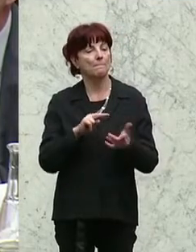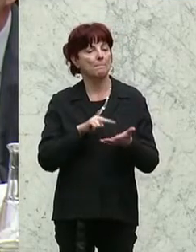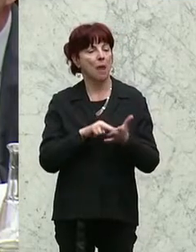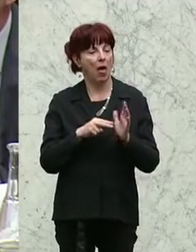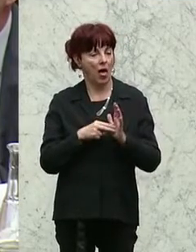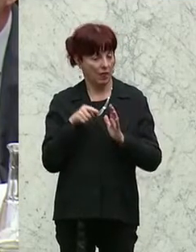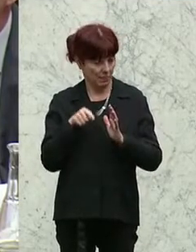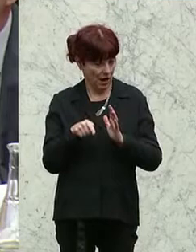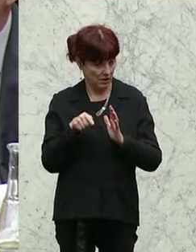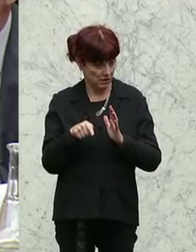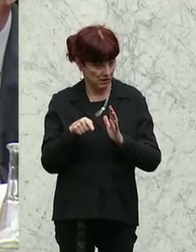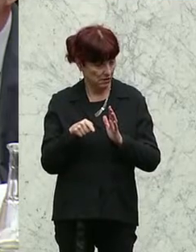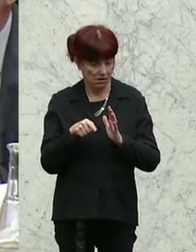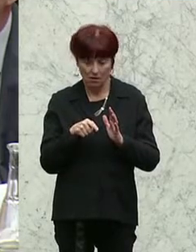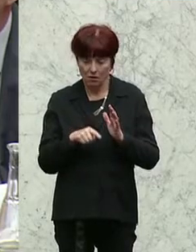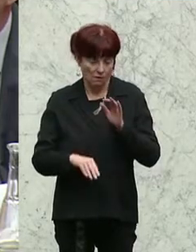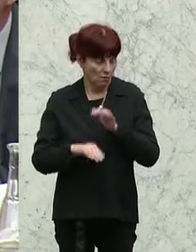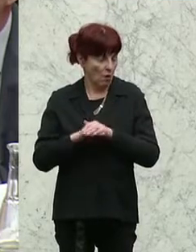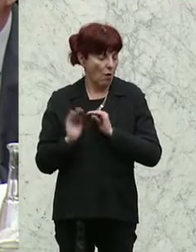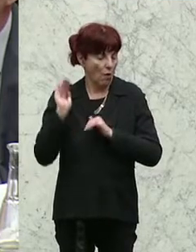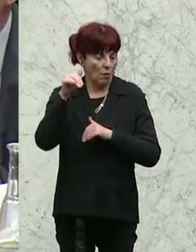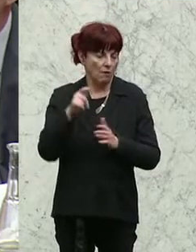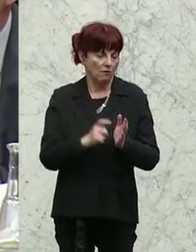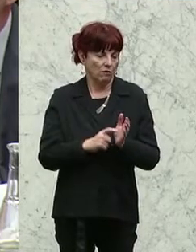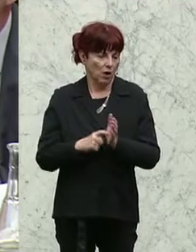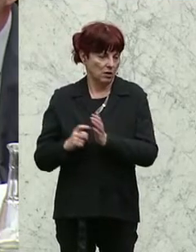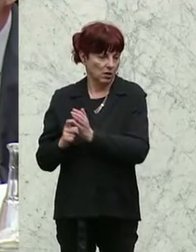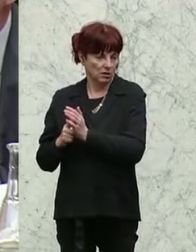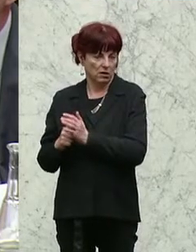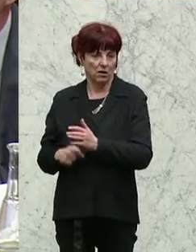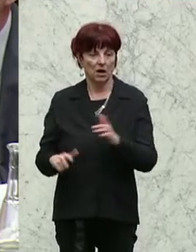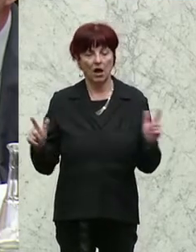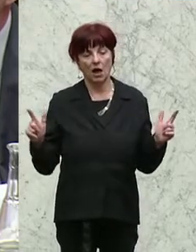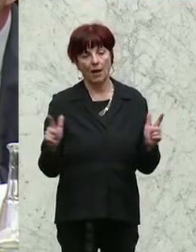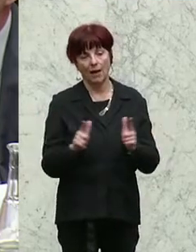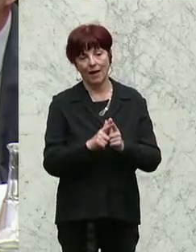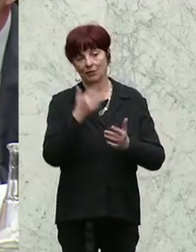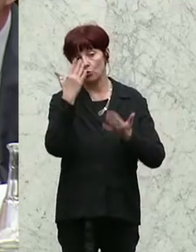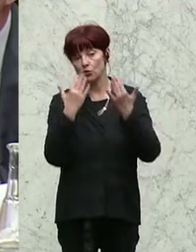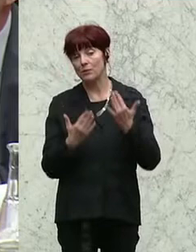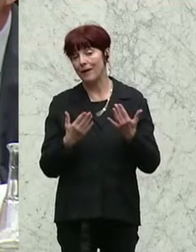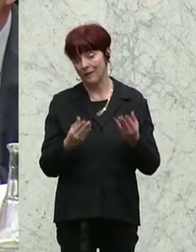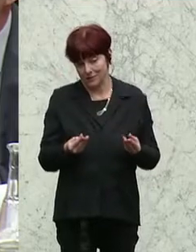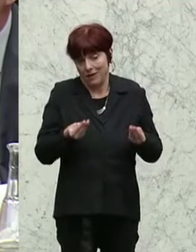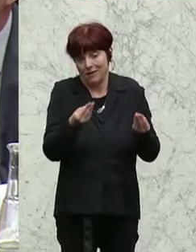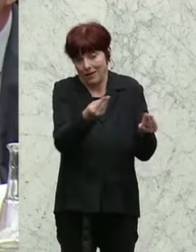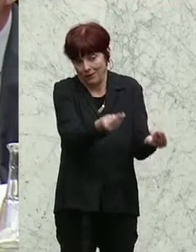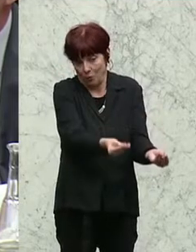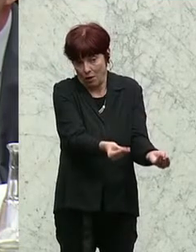von überfordert wären, dass wir von einer Leistungsbilanz, die wir derzeit vorlegen können,